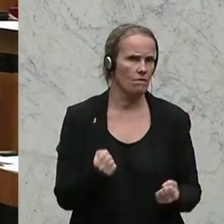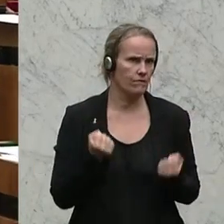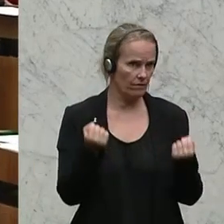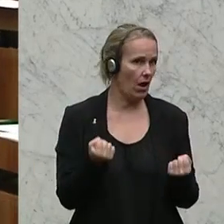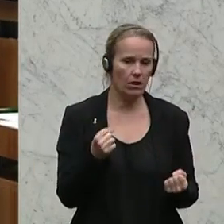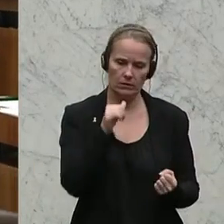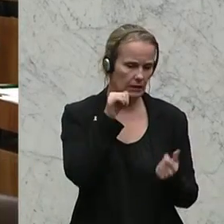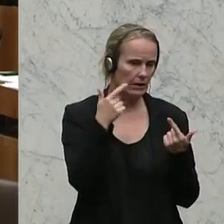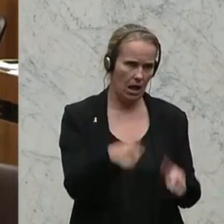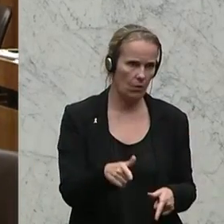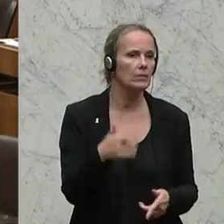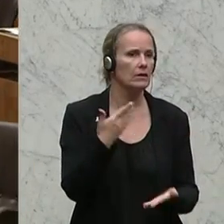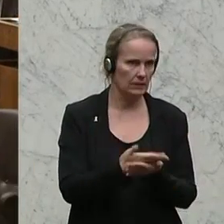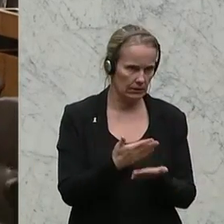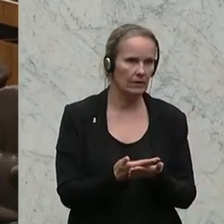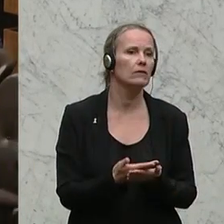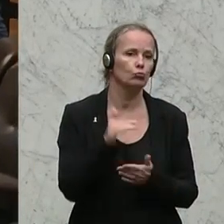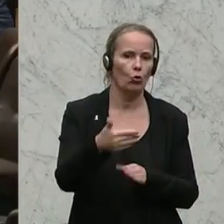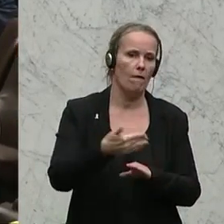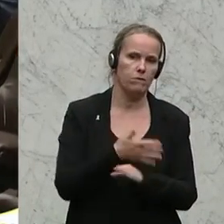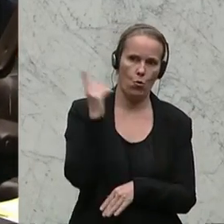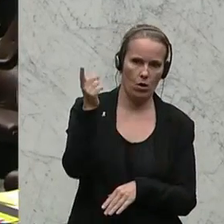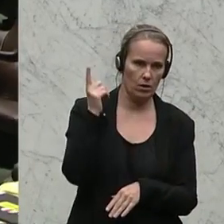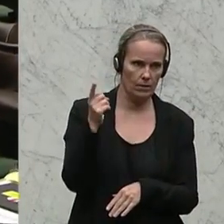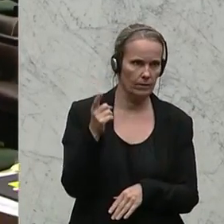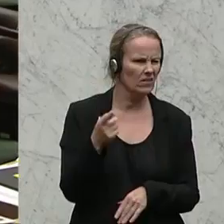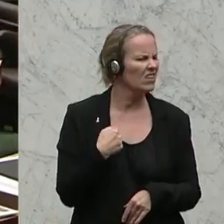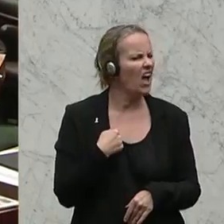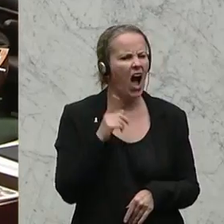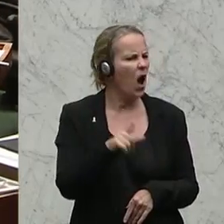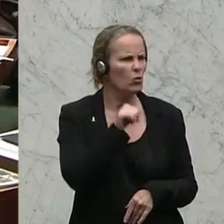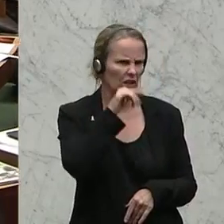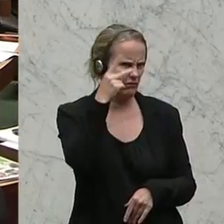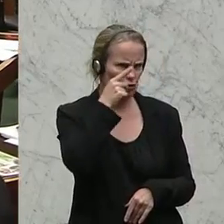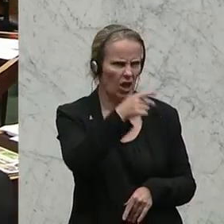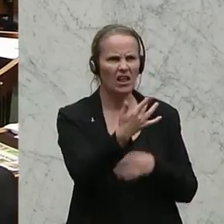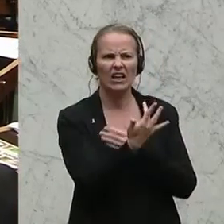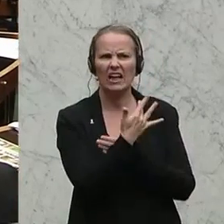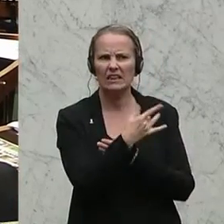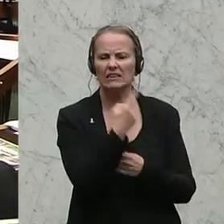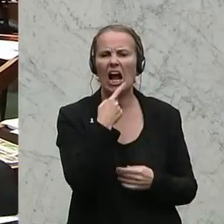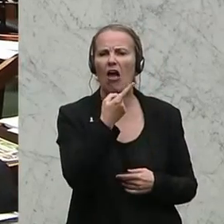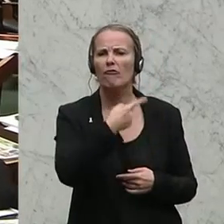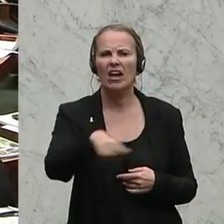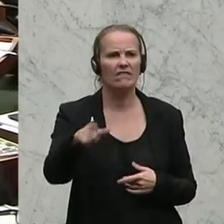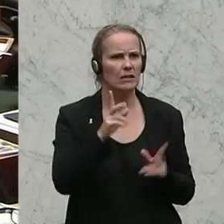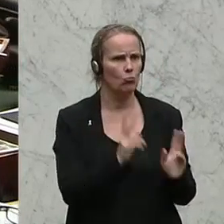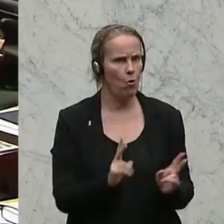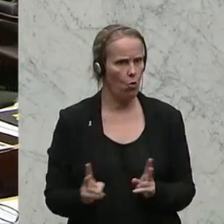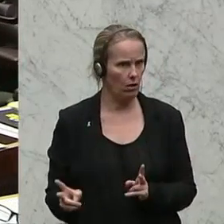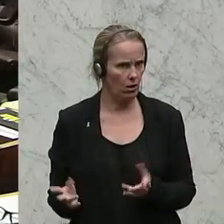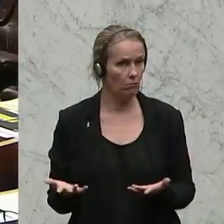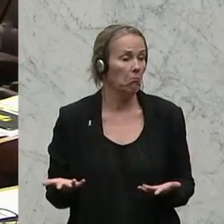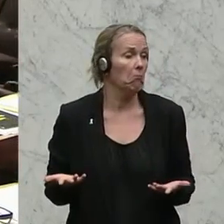angewendet wird. Da heißt es entsprechend vor Erahnten. Und kein Verständnis habe ich auch an der Kritik, was die Wegweisungsmöglichkeiten betrifft.